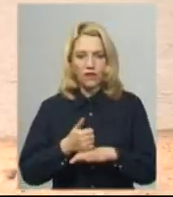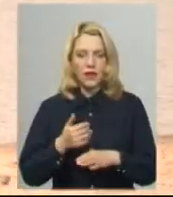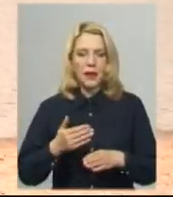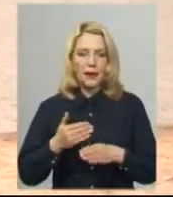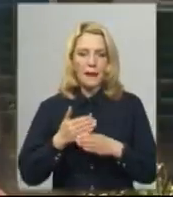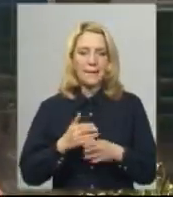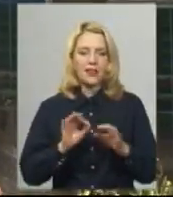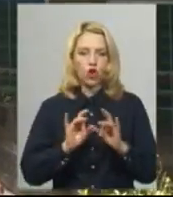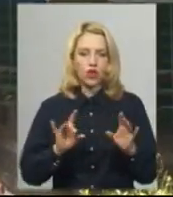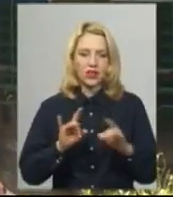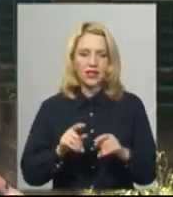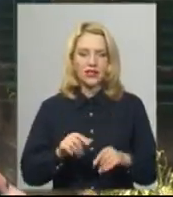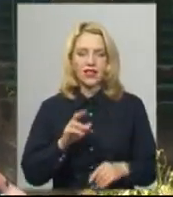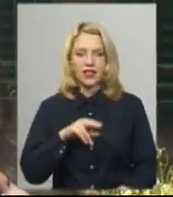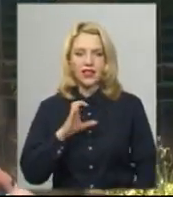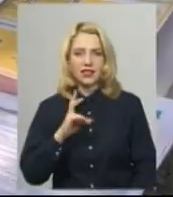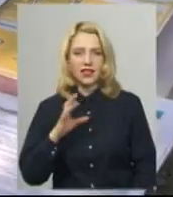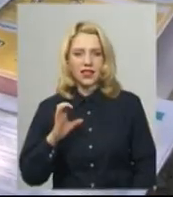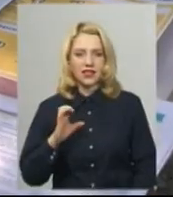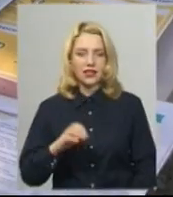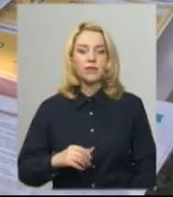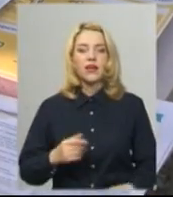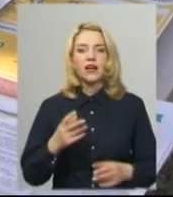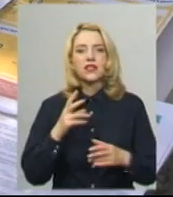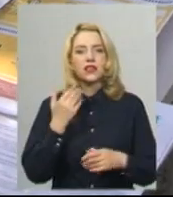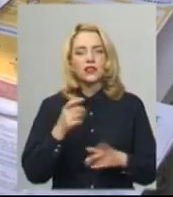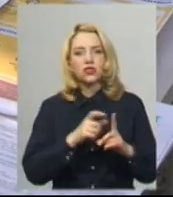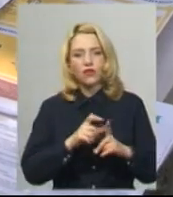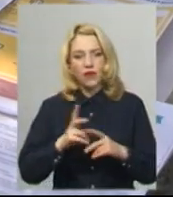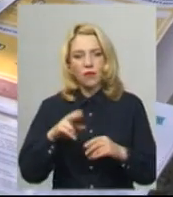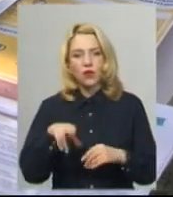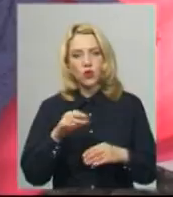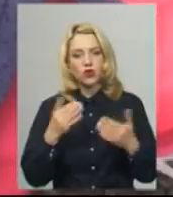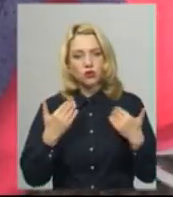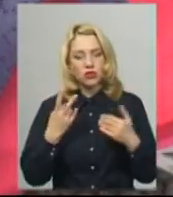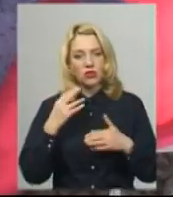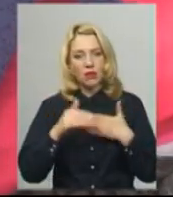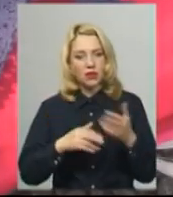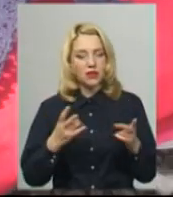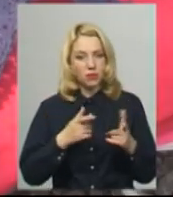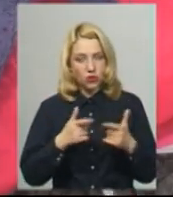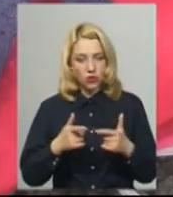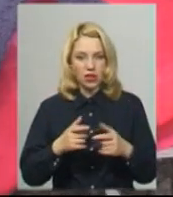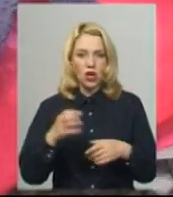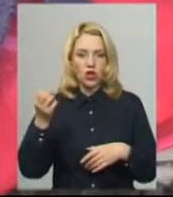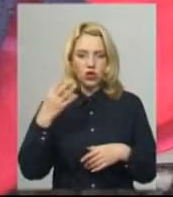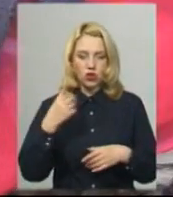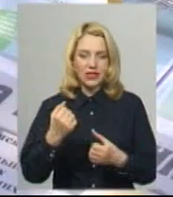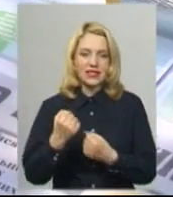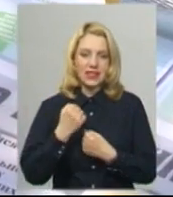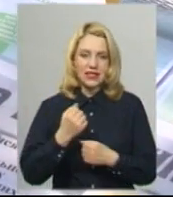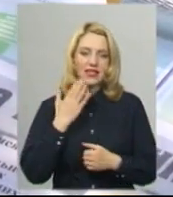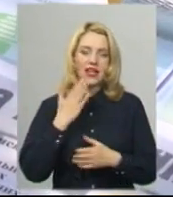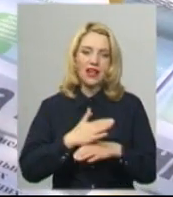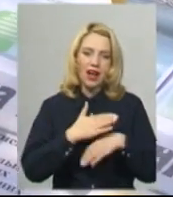ДСНС України в Хмельницькій області Альона Мельник. За її словами, до відпочинку на пляжі потрібно підготуватися. Сонцезахисні креми, головні обори,